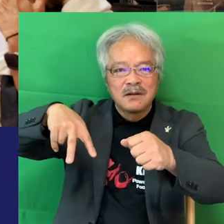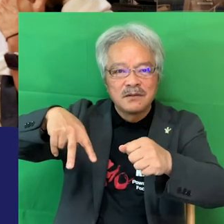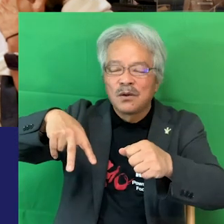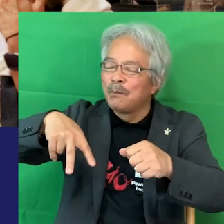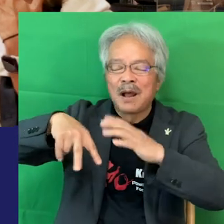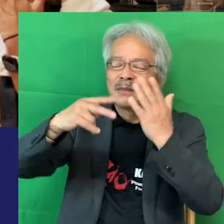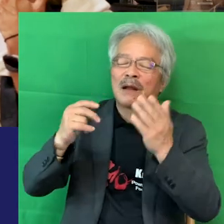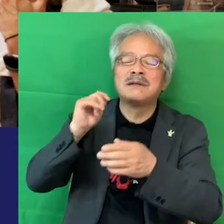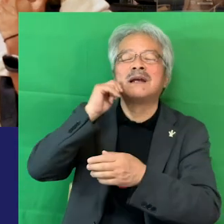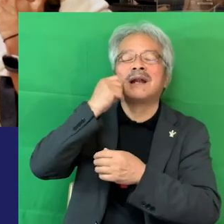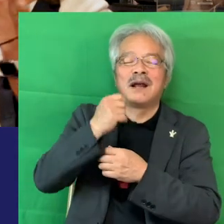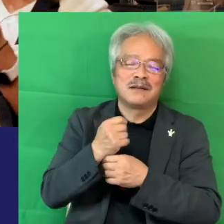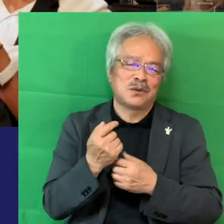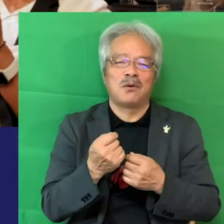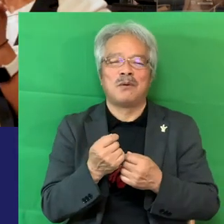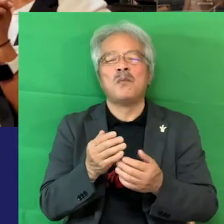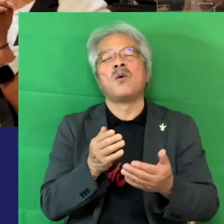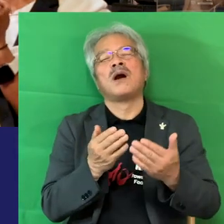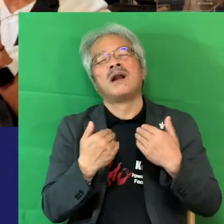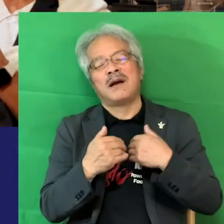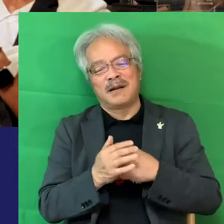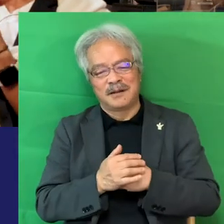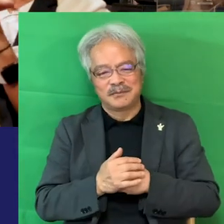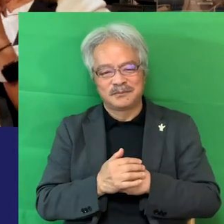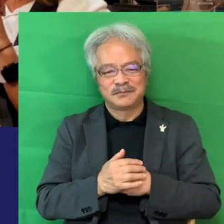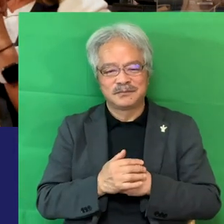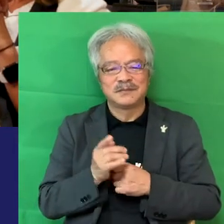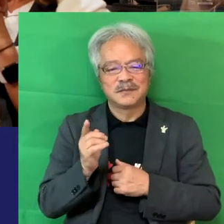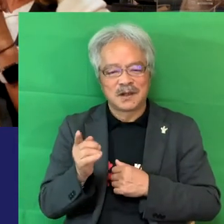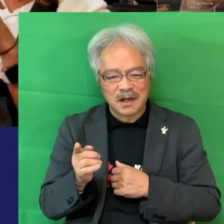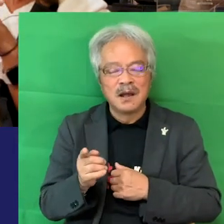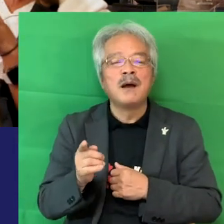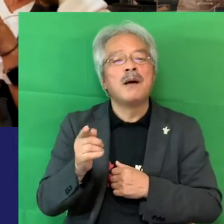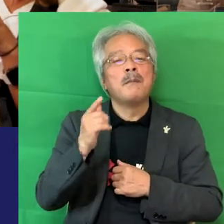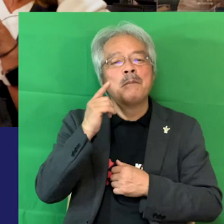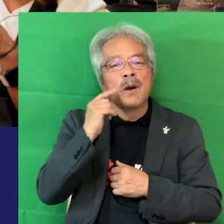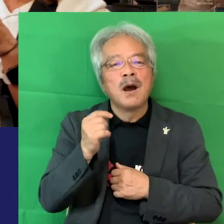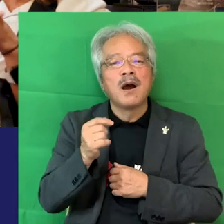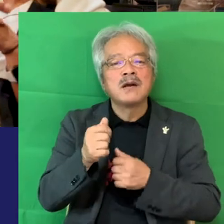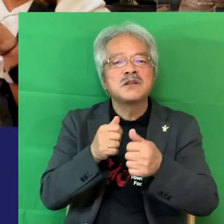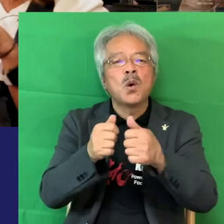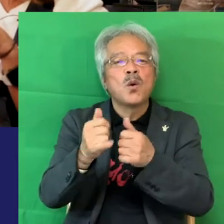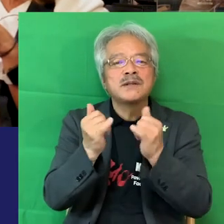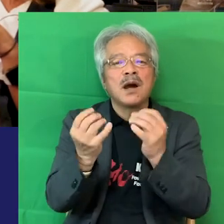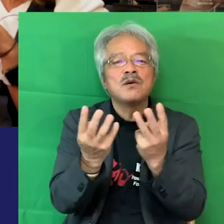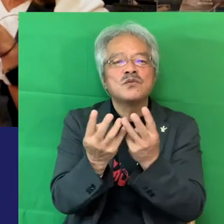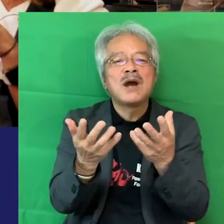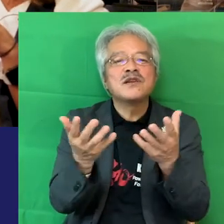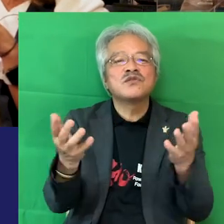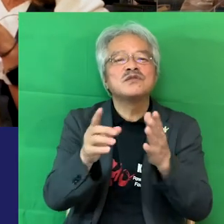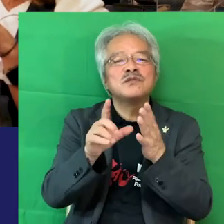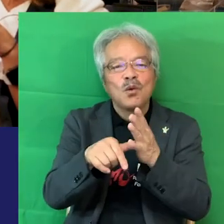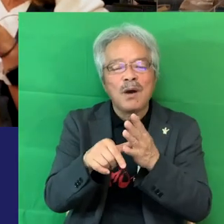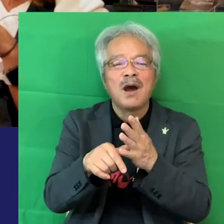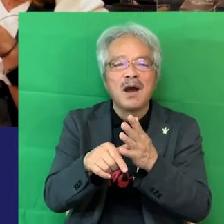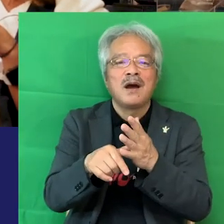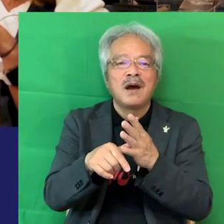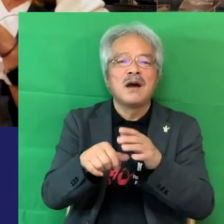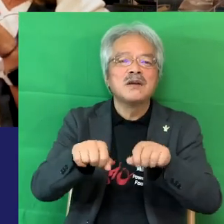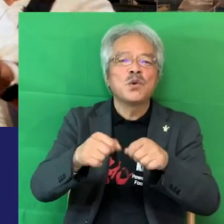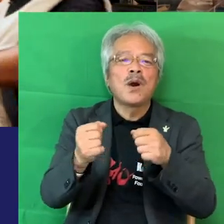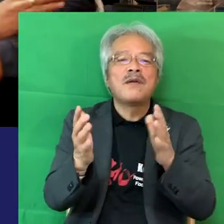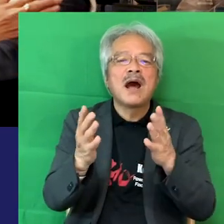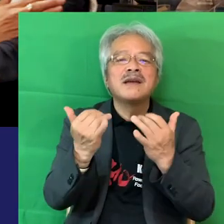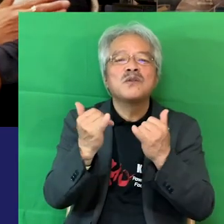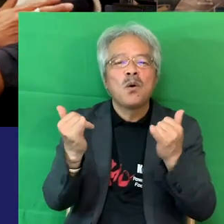ない叶わない競技者数を増やしていくには参加型ではいいかもしれないですよねでゴールキーパーが